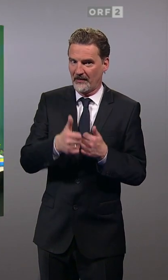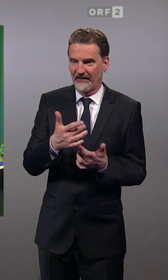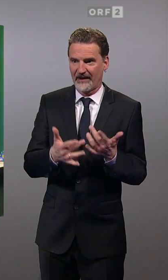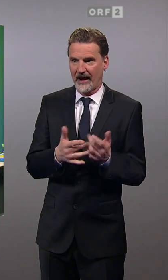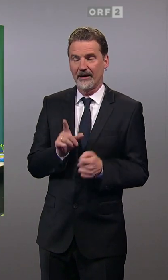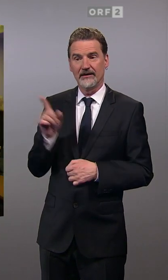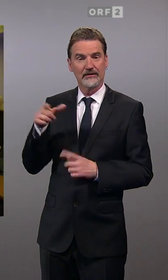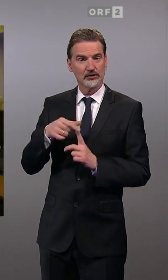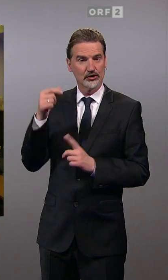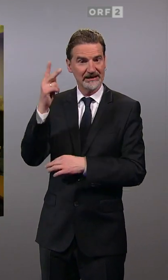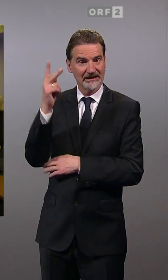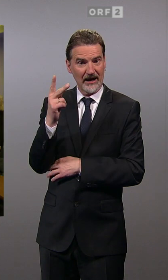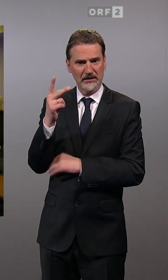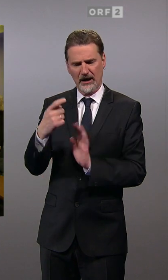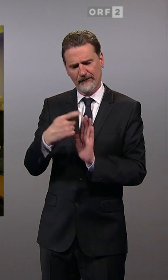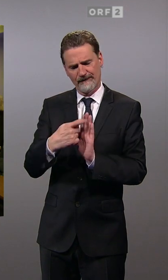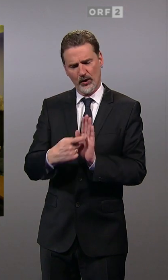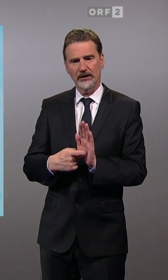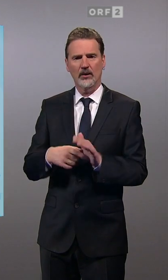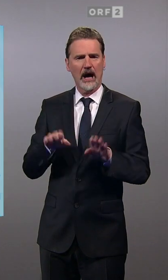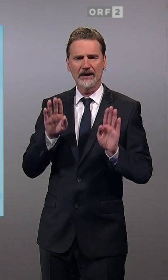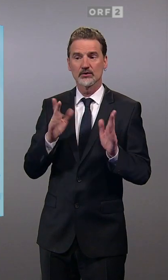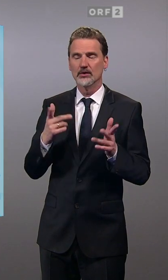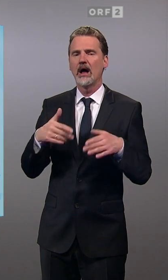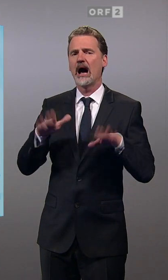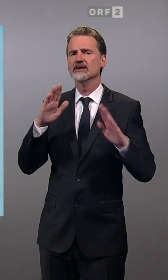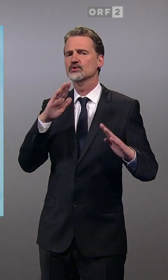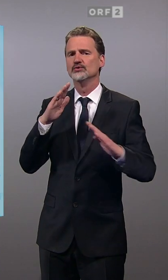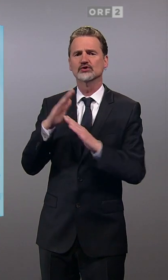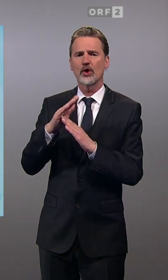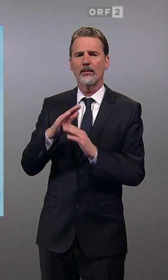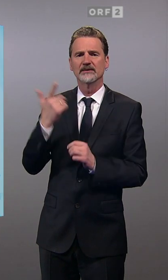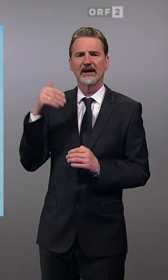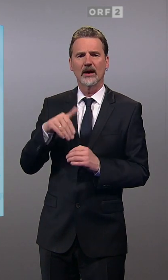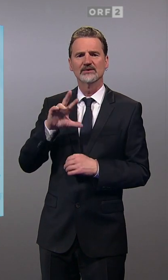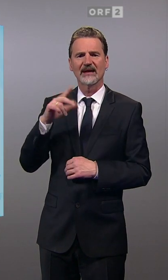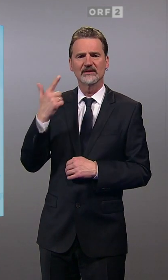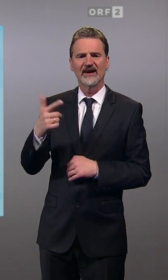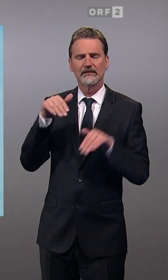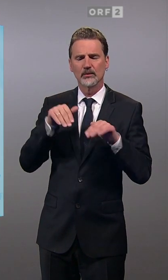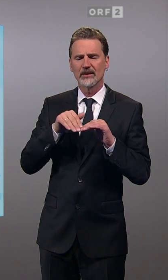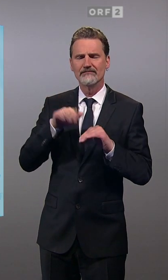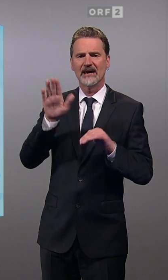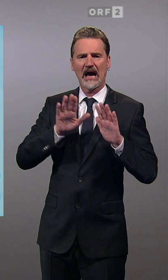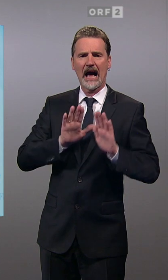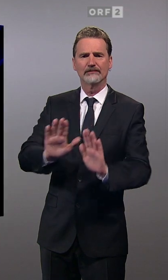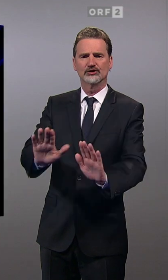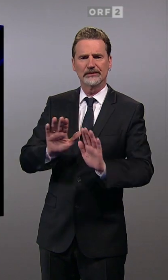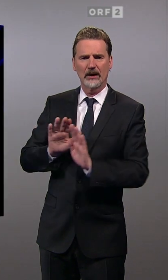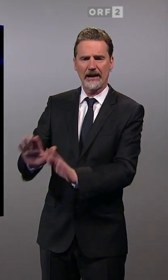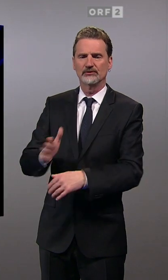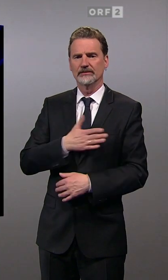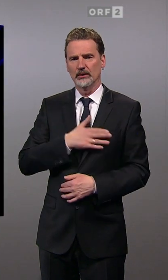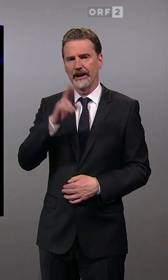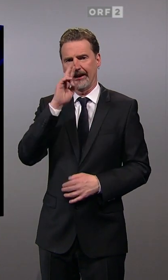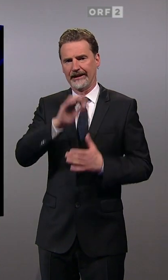Forderungen im Bereich Asyl auf. Asylstopp 2023 muss das Jahr der Abschiebungen werden, liebe Freunde. Und